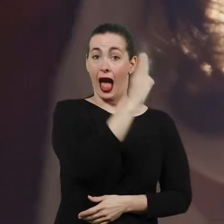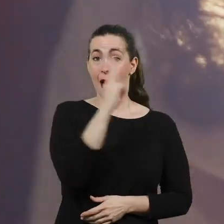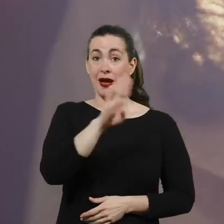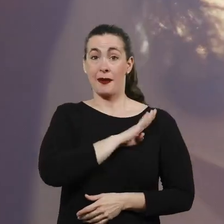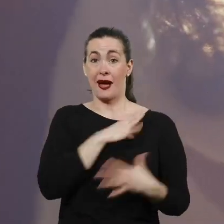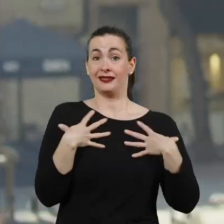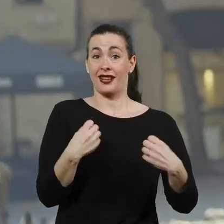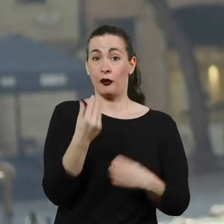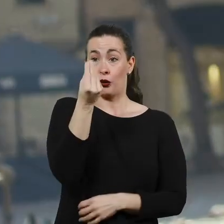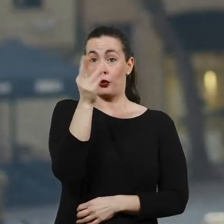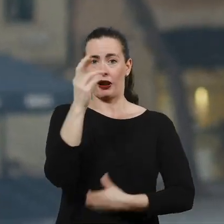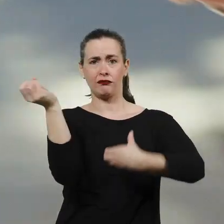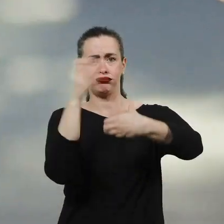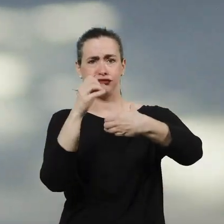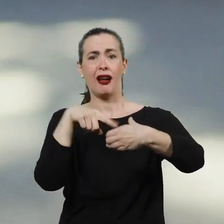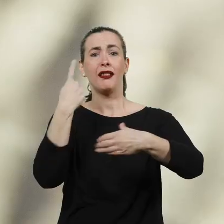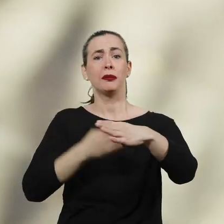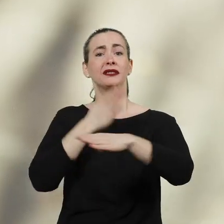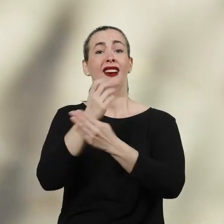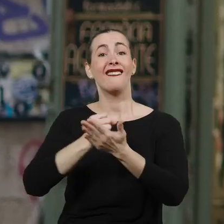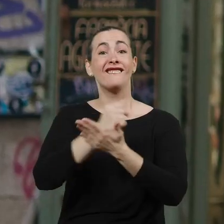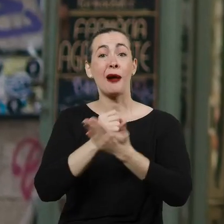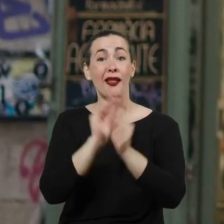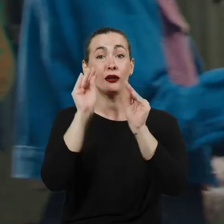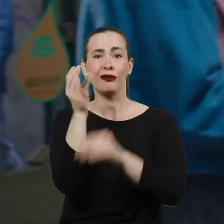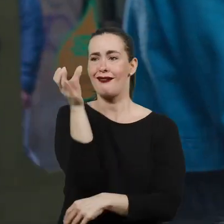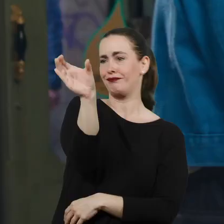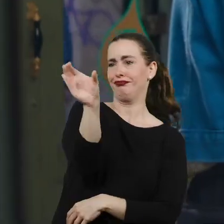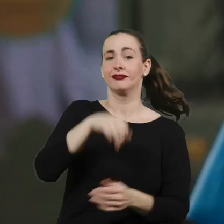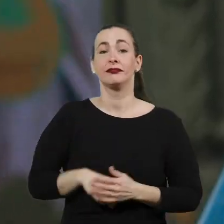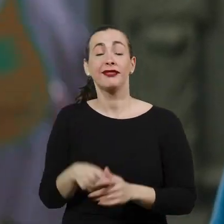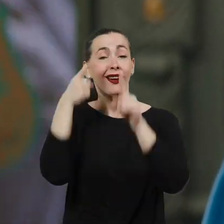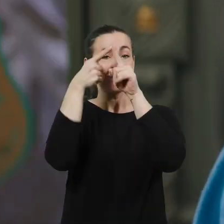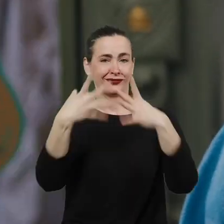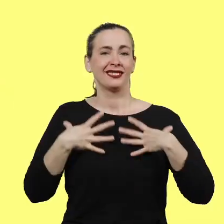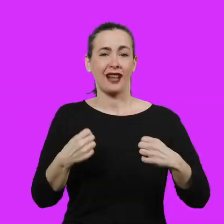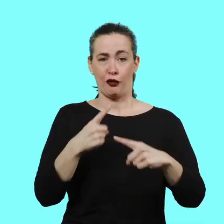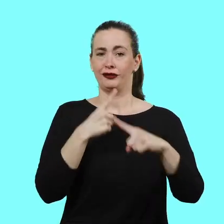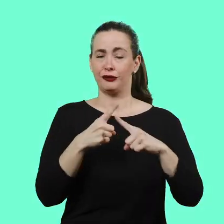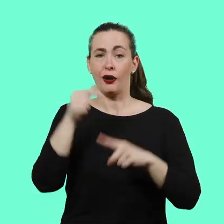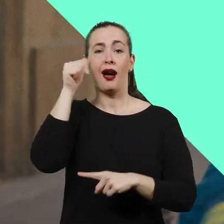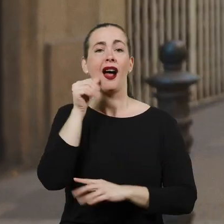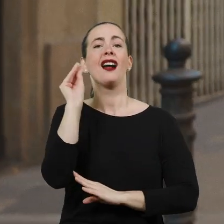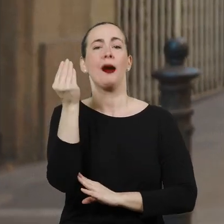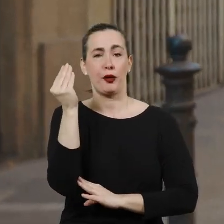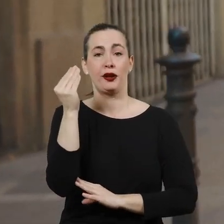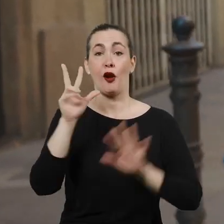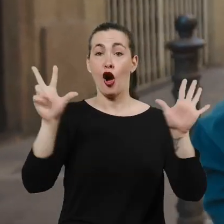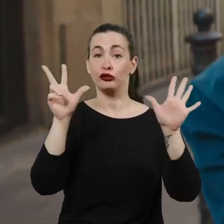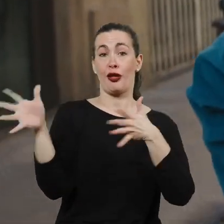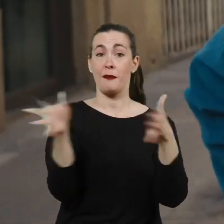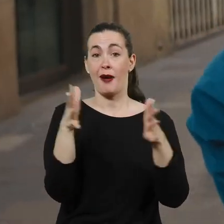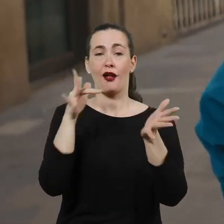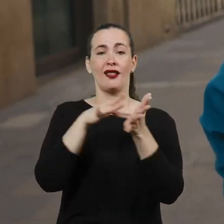Això és molt fàcil. Descarrega el QR a l'app de la meva salut i ensenya-la a la teva farmàcia. Per la salut sexual i reproductiva,